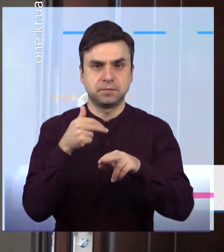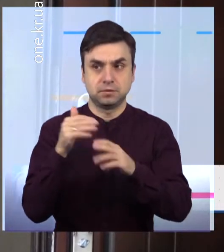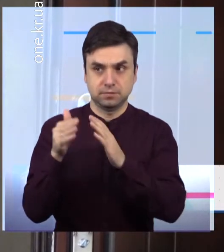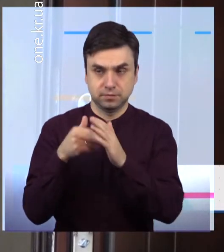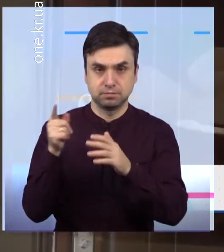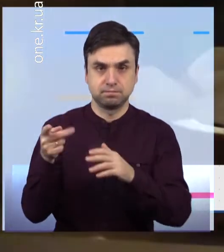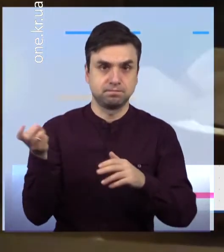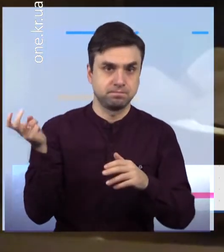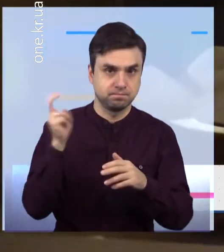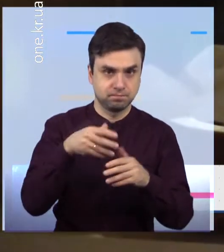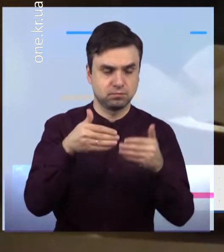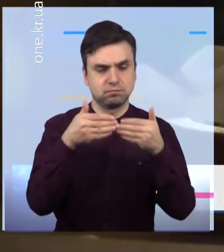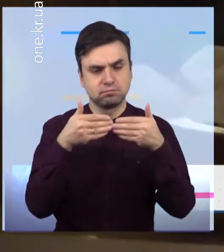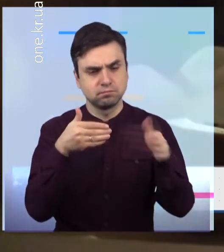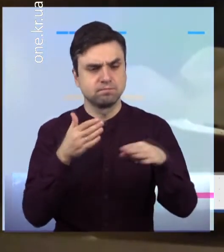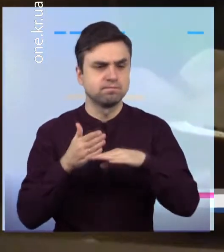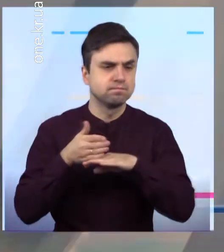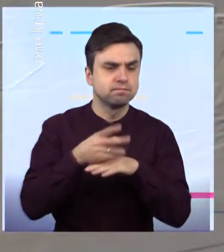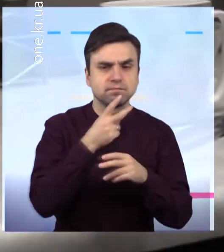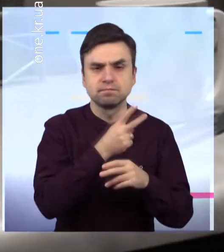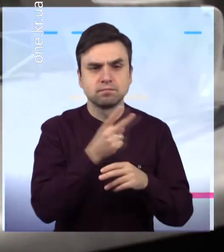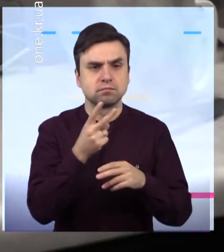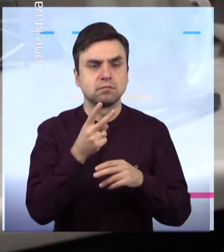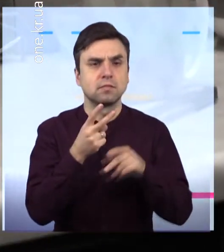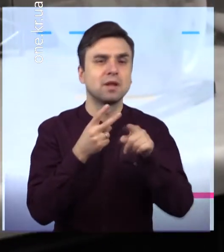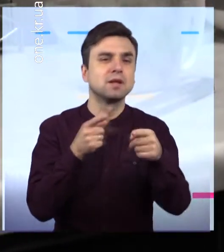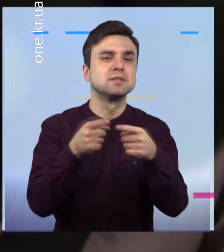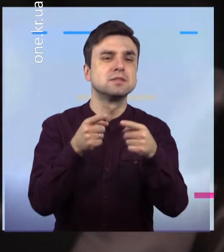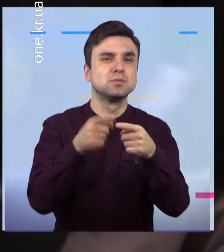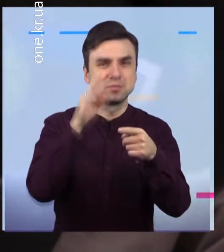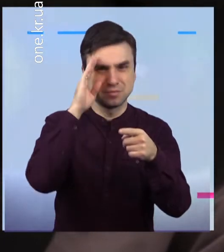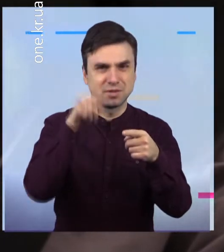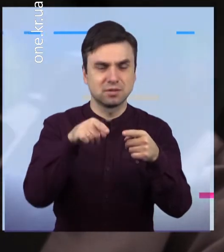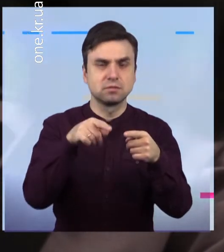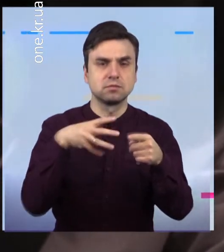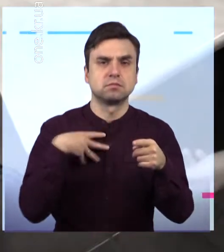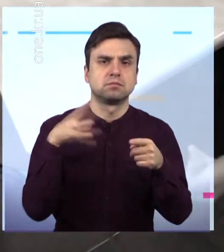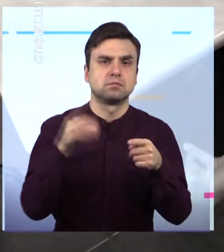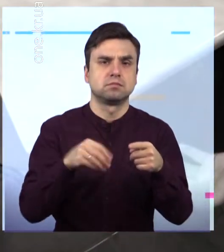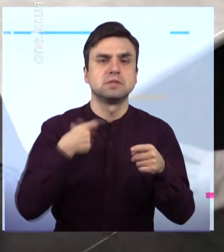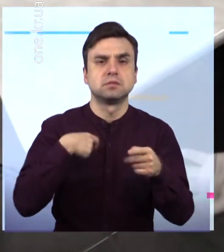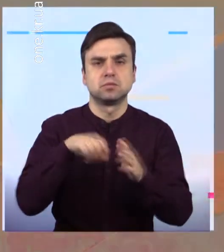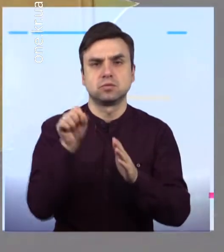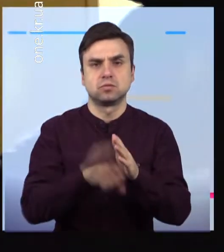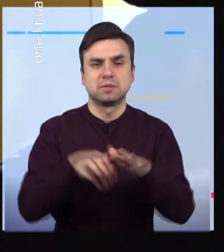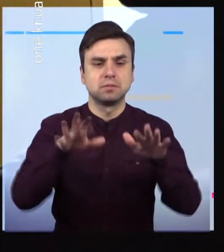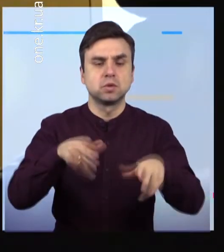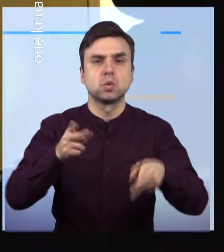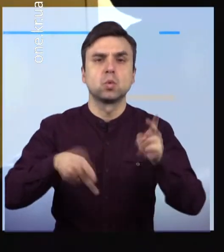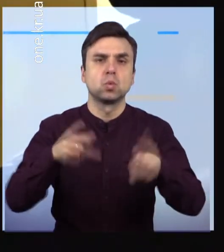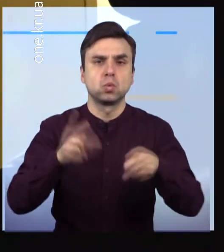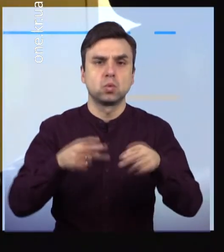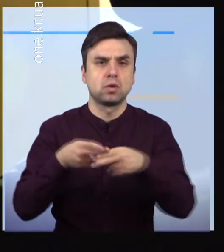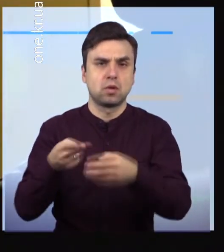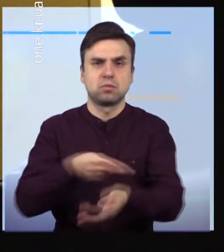той, хто винаймав це житло, взвів рахунки із життям Прямісінько на кухні чоловік взявся за ножа та перерізав вени на руці Що стало